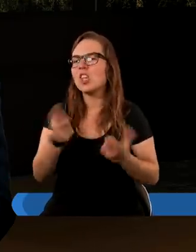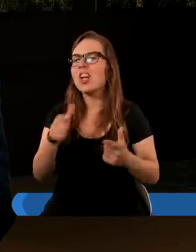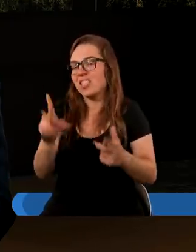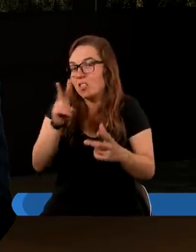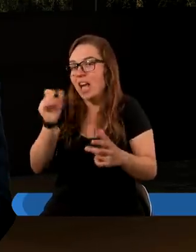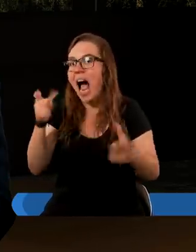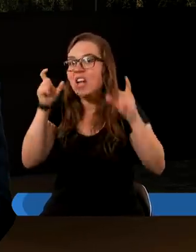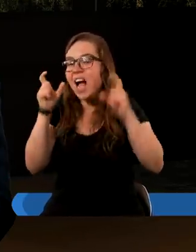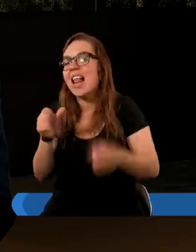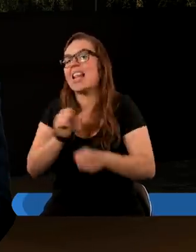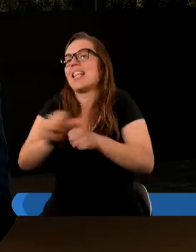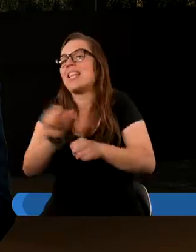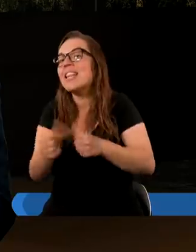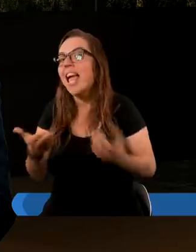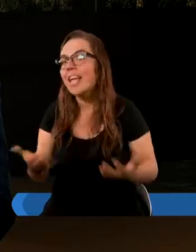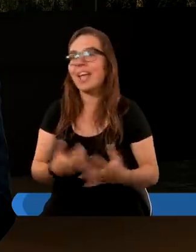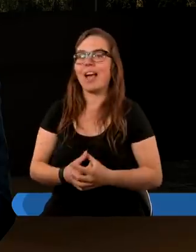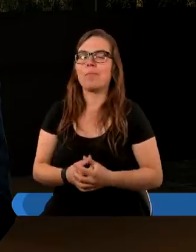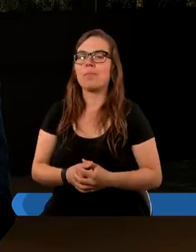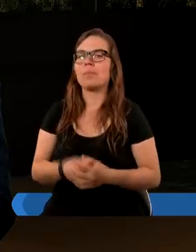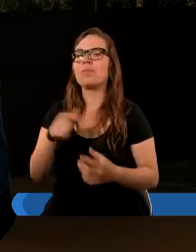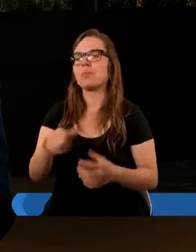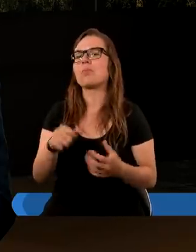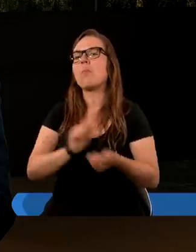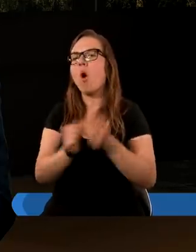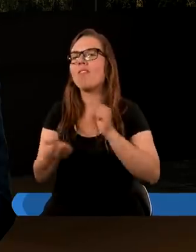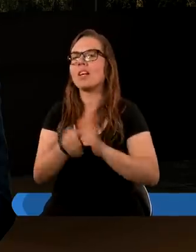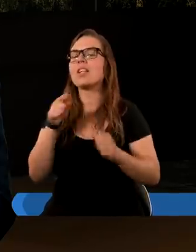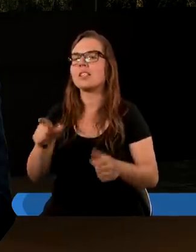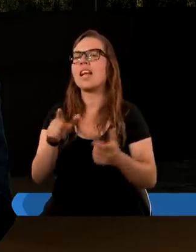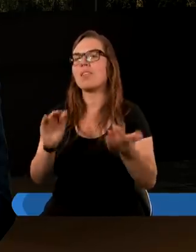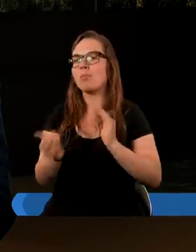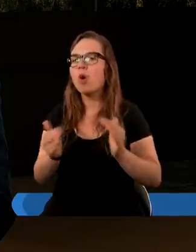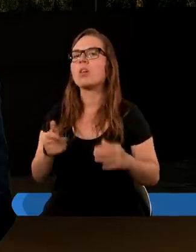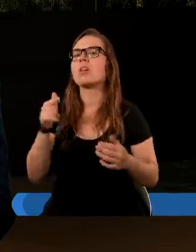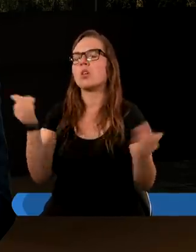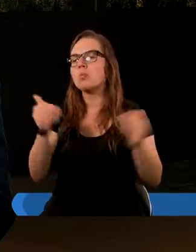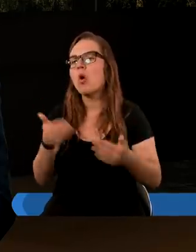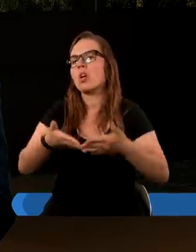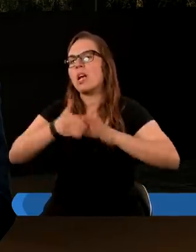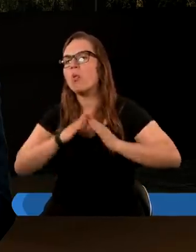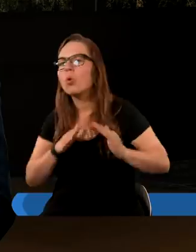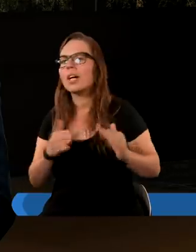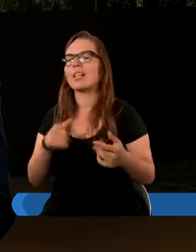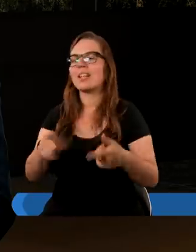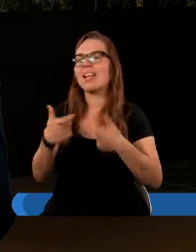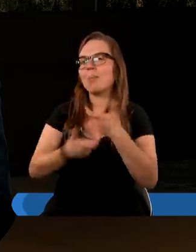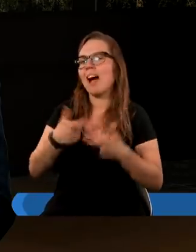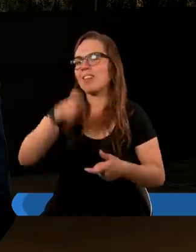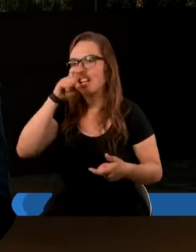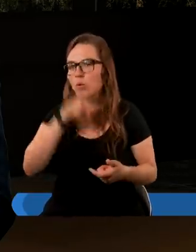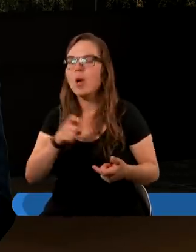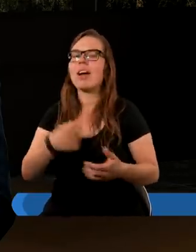jak szatan istnieje. Bowiem w ten sposób można ukryć sprawcę